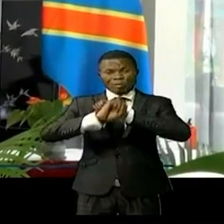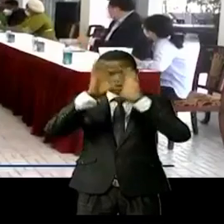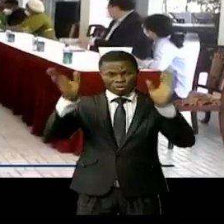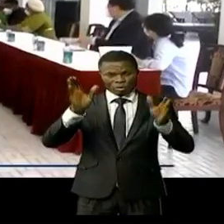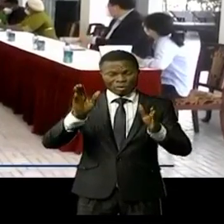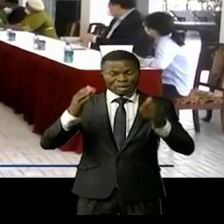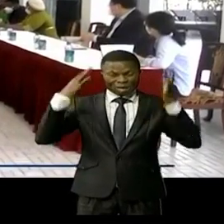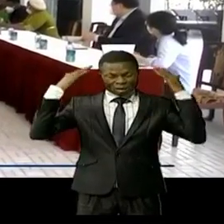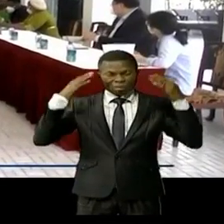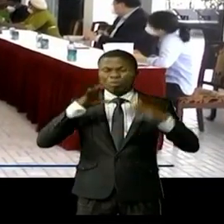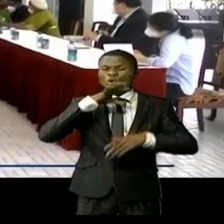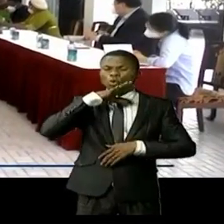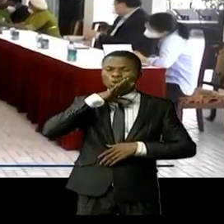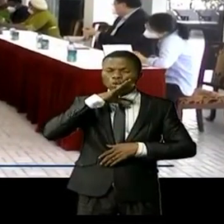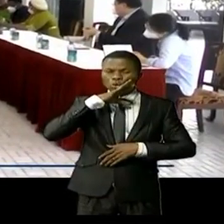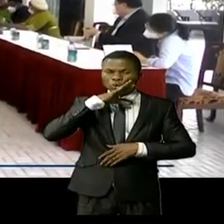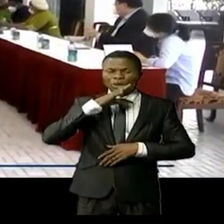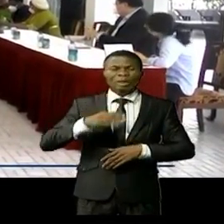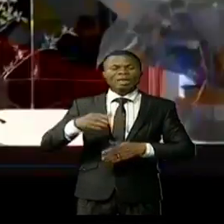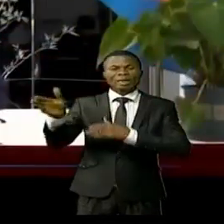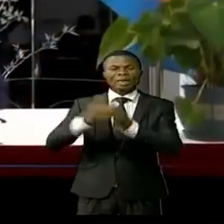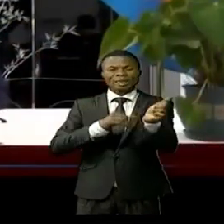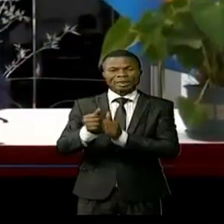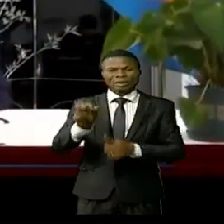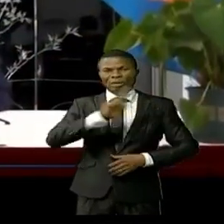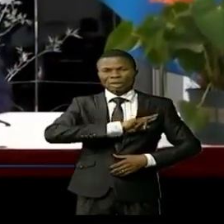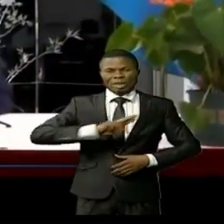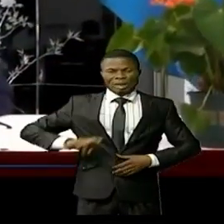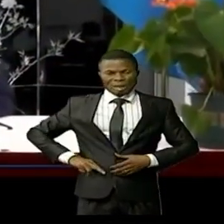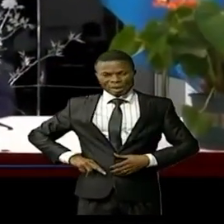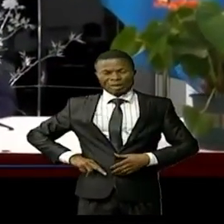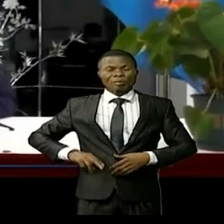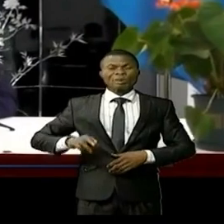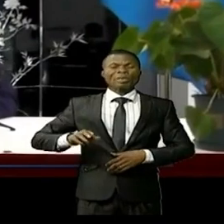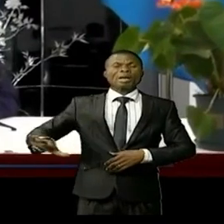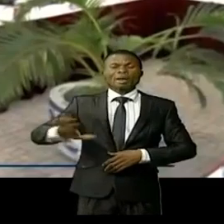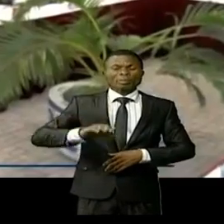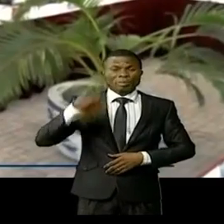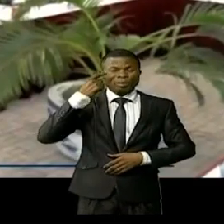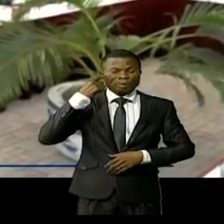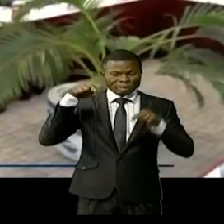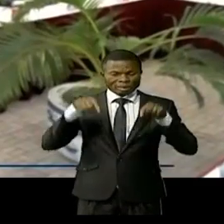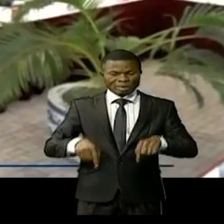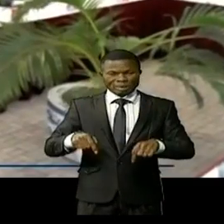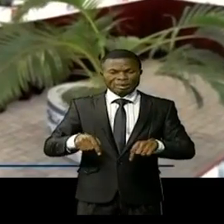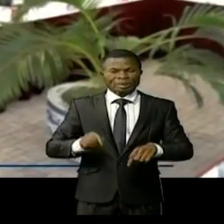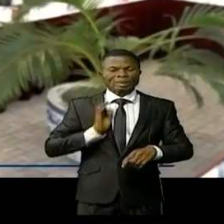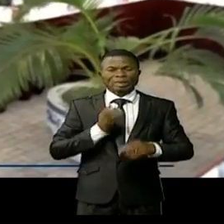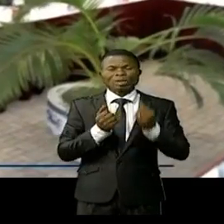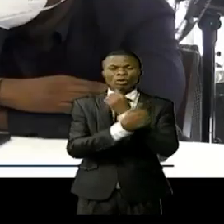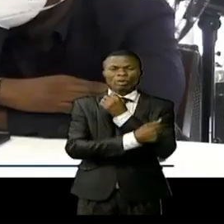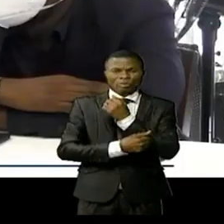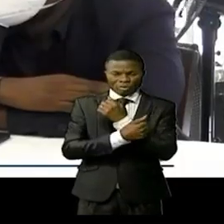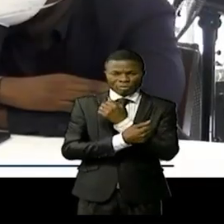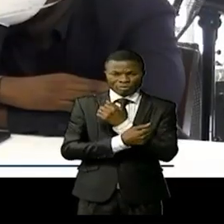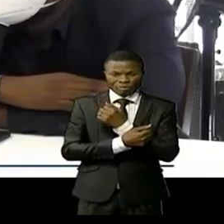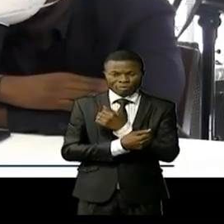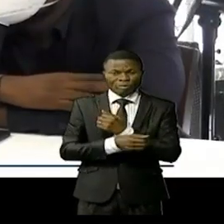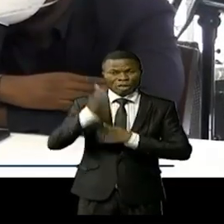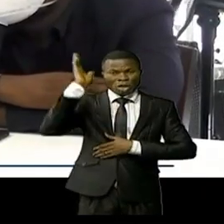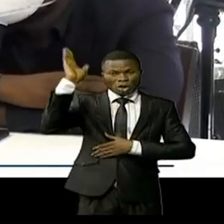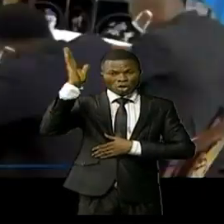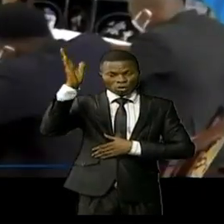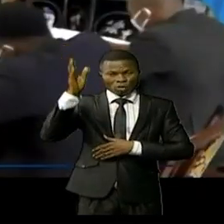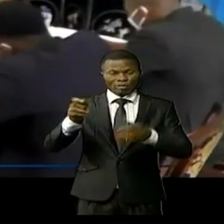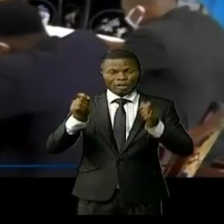malentendu qui voulait ternir l'image de la république populaire de Chine en république démocratique du Congo lors de la conférence